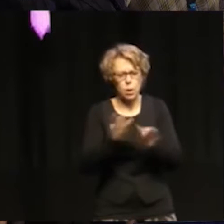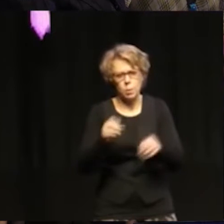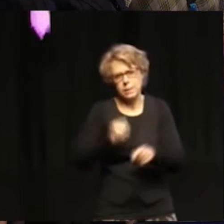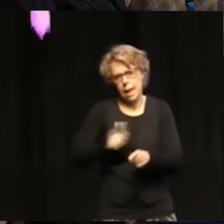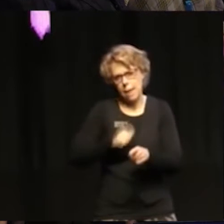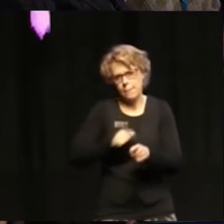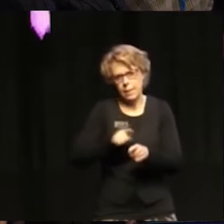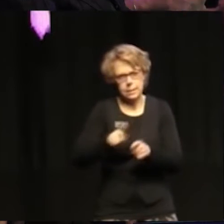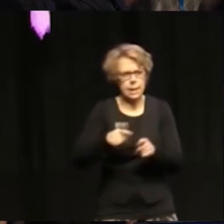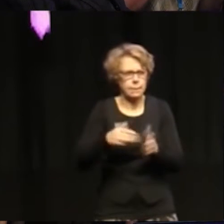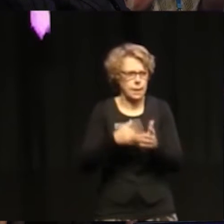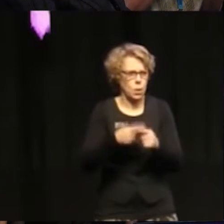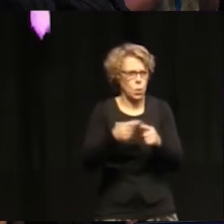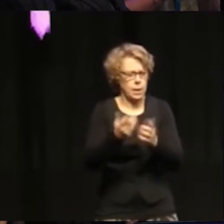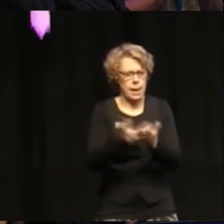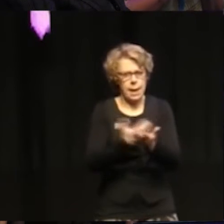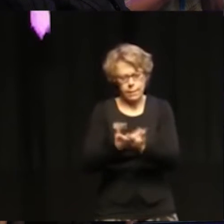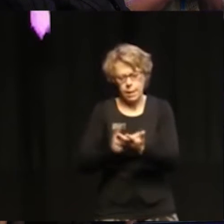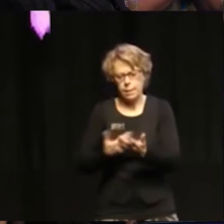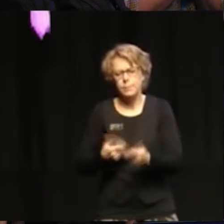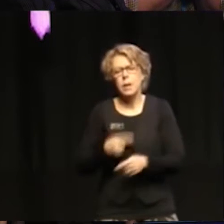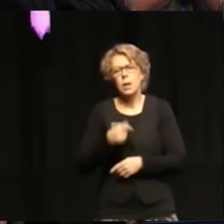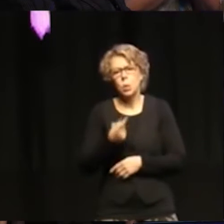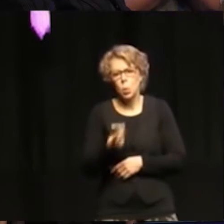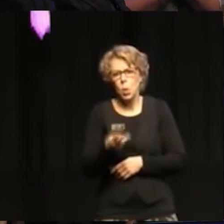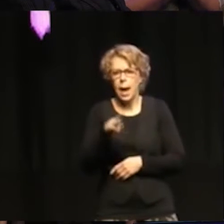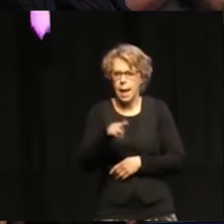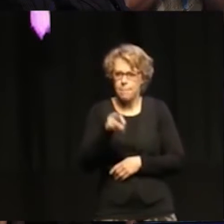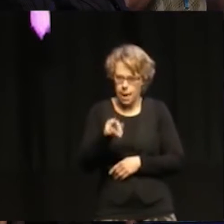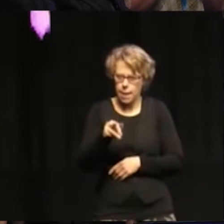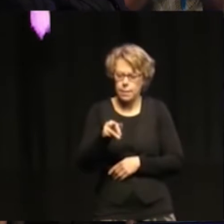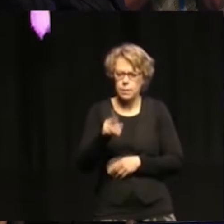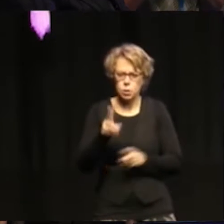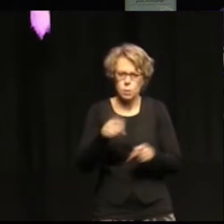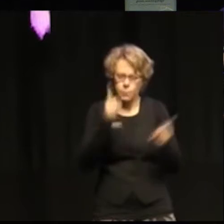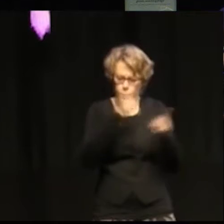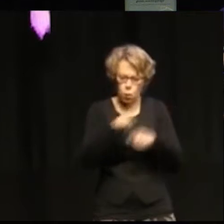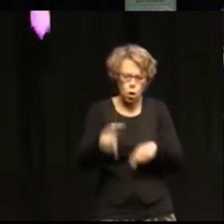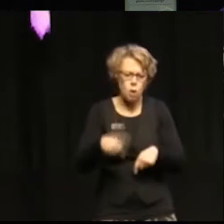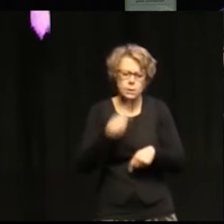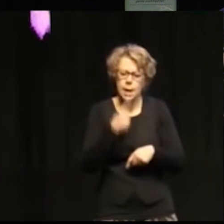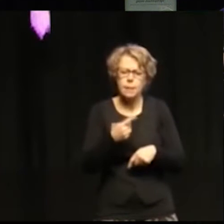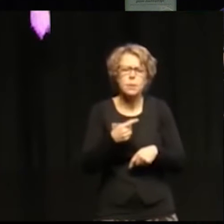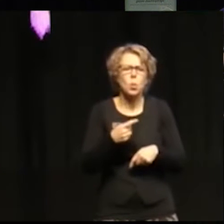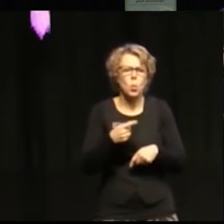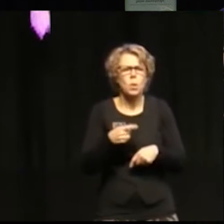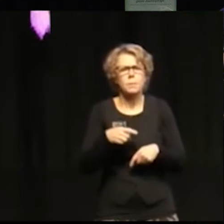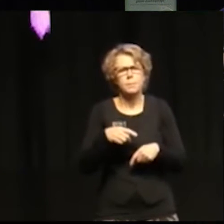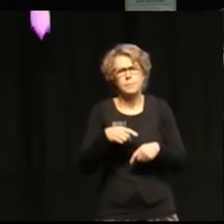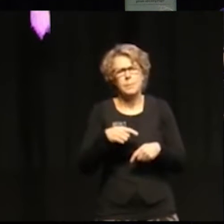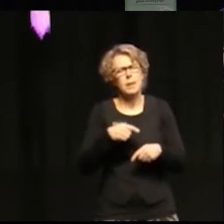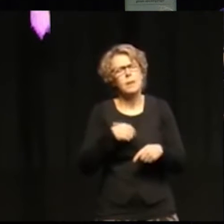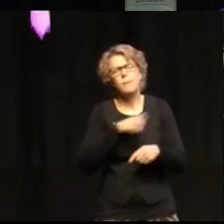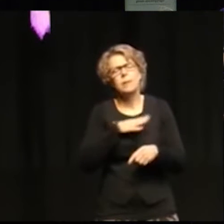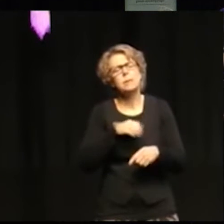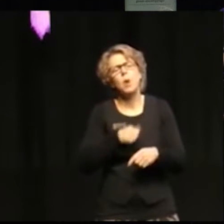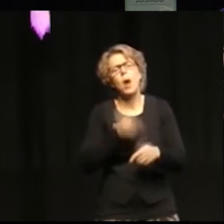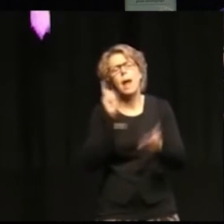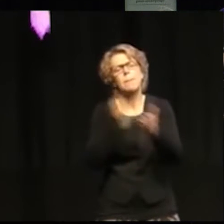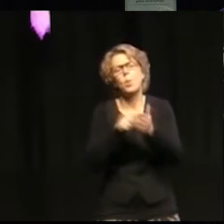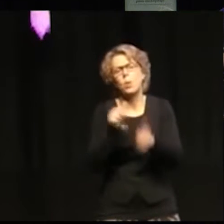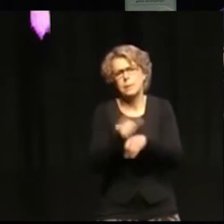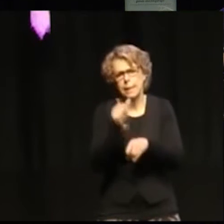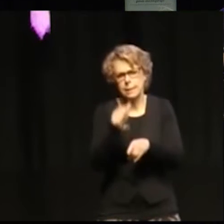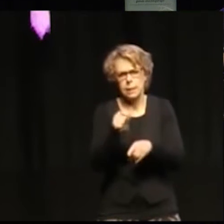of the agenda. Some human rights people have said, well, human rights are reflected only in goal 16, which is the